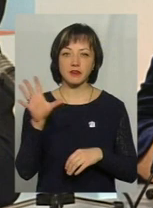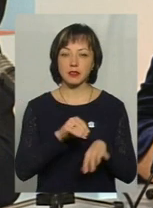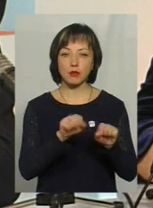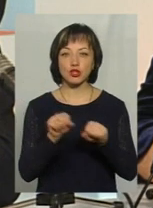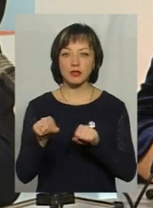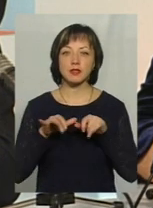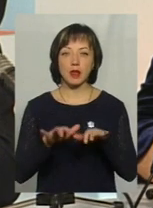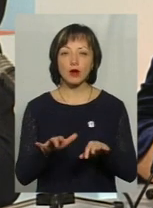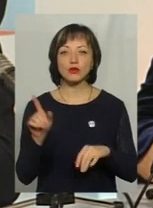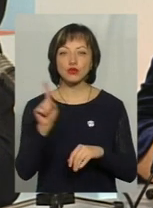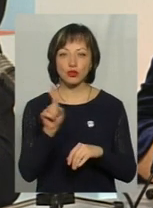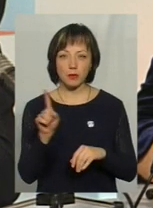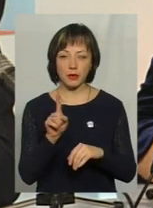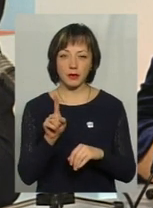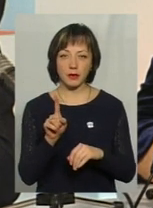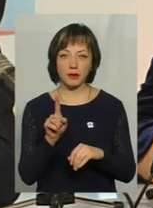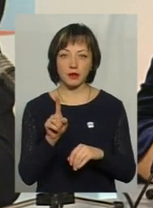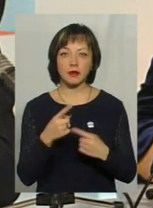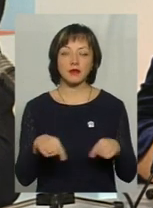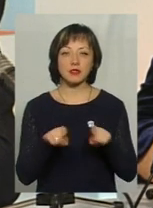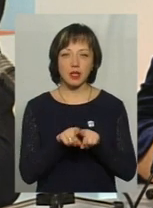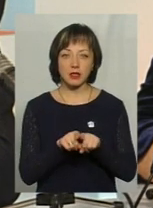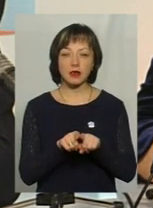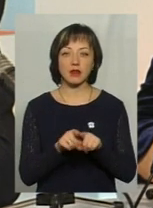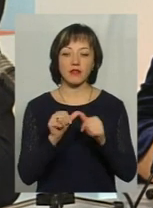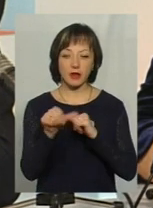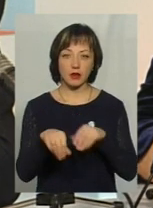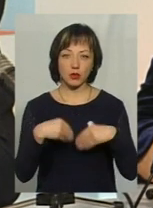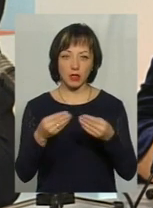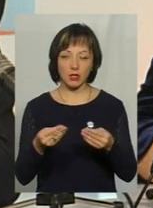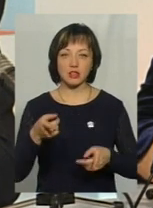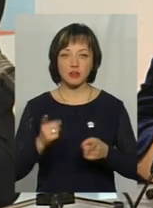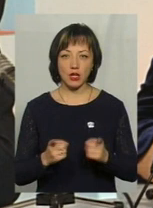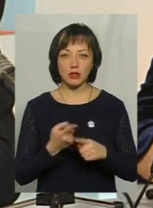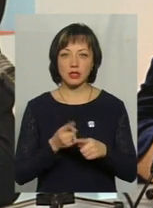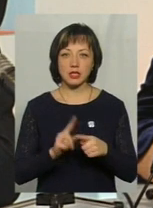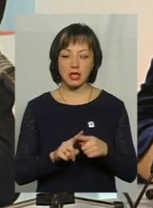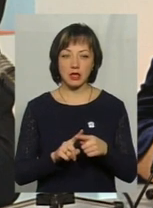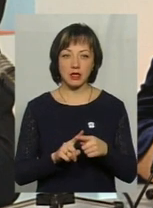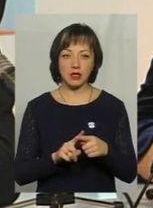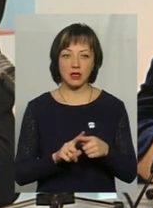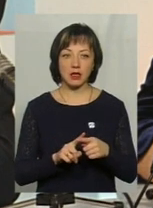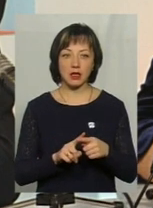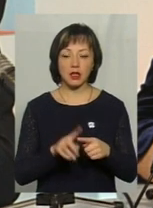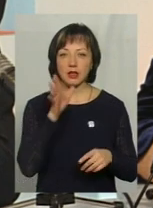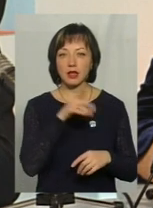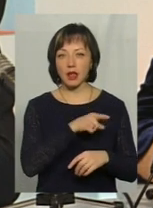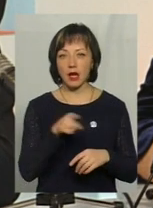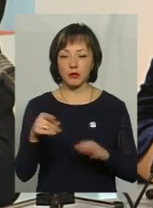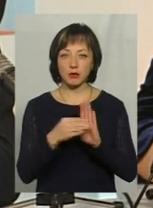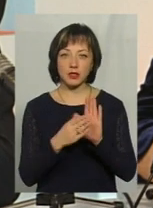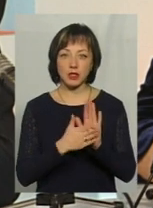можливі міри з тим, щоб все-таки такий виняток надати. Звичайно, це забирає термін призначення